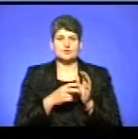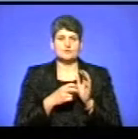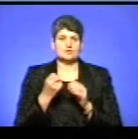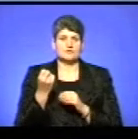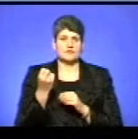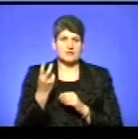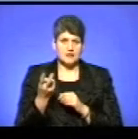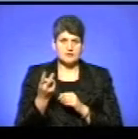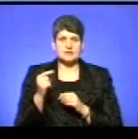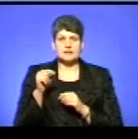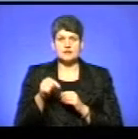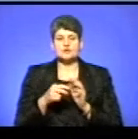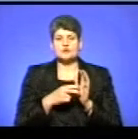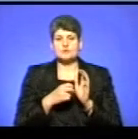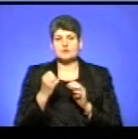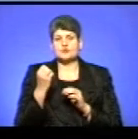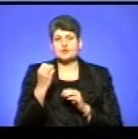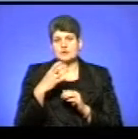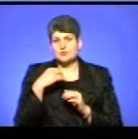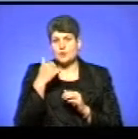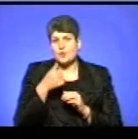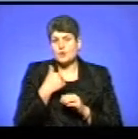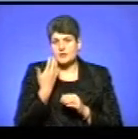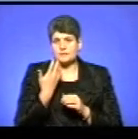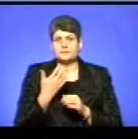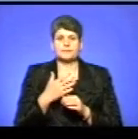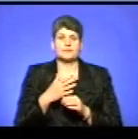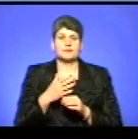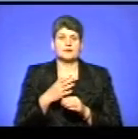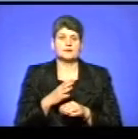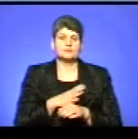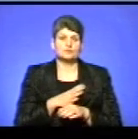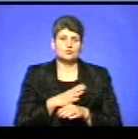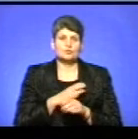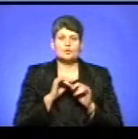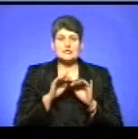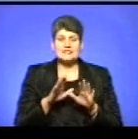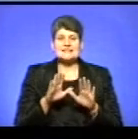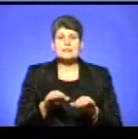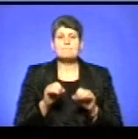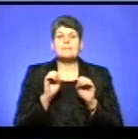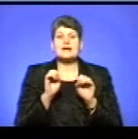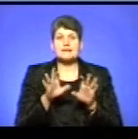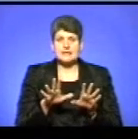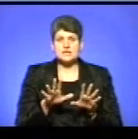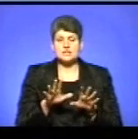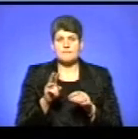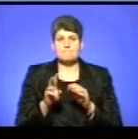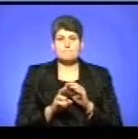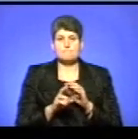-1714 років проходило процес передачі монастиря